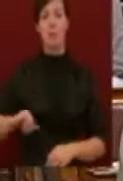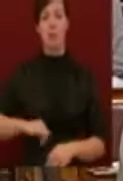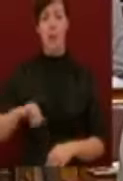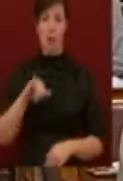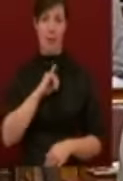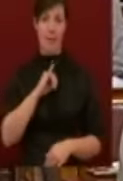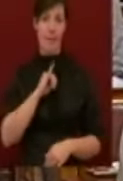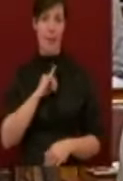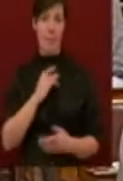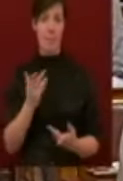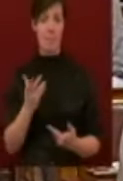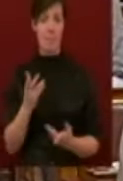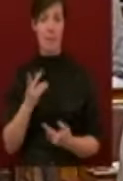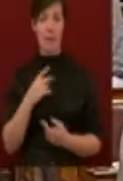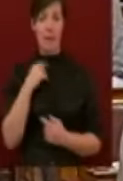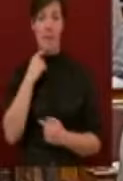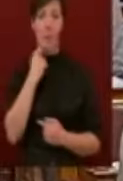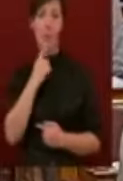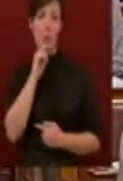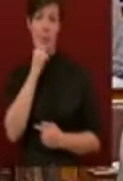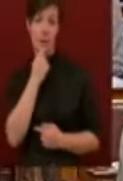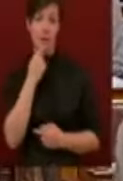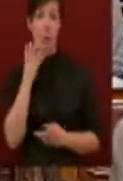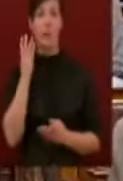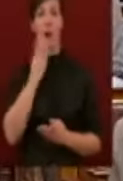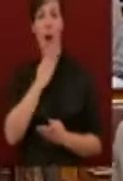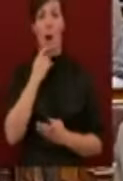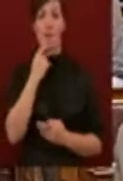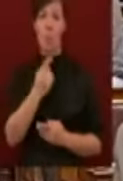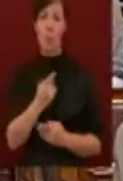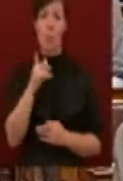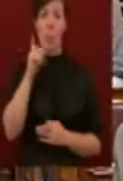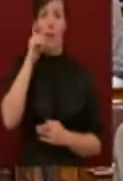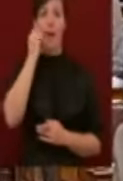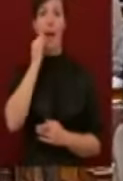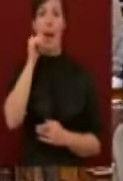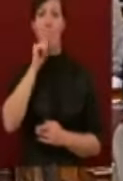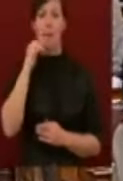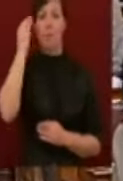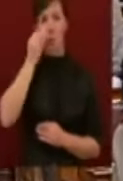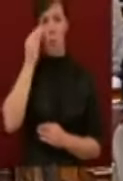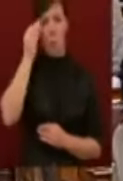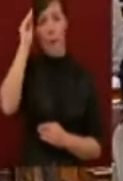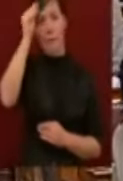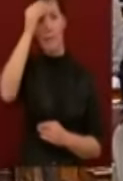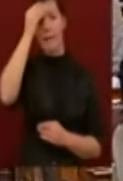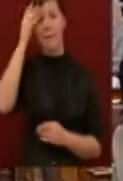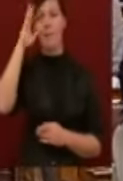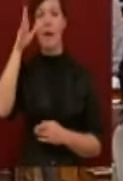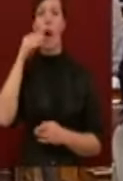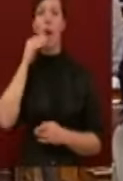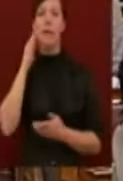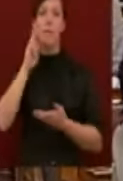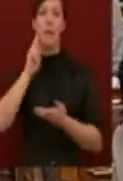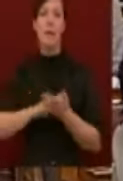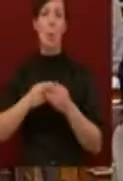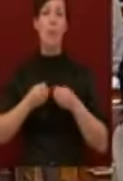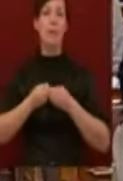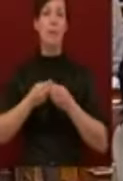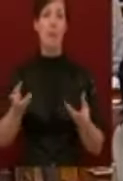árulok el titkot azzal, hogyha azt mondom, hogy az LNP szomorúan emlékezett meg az emberi jogok egyetemes nyilatkozata kibocsátásának